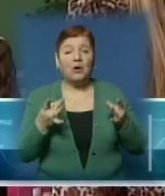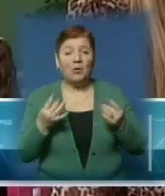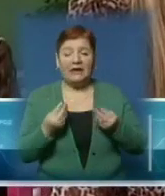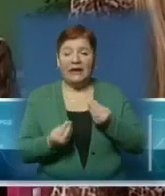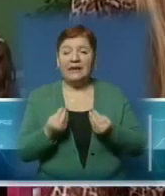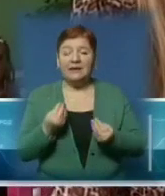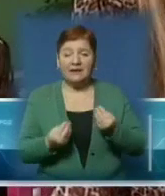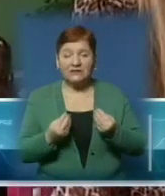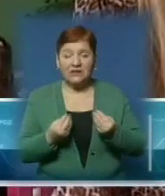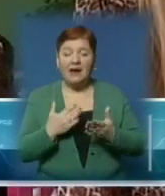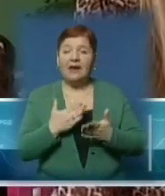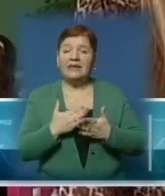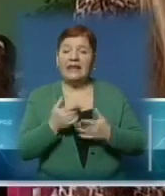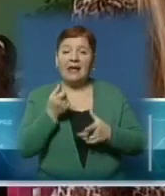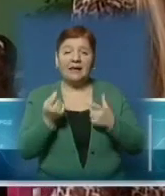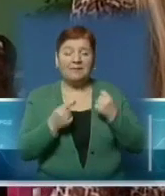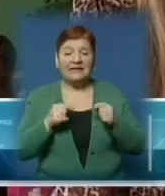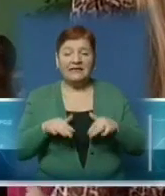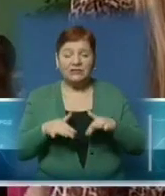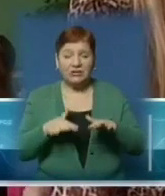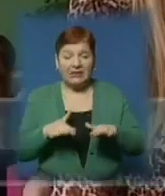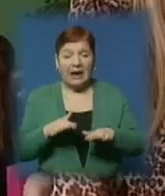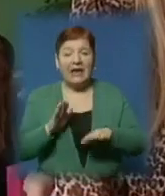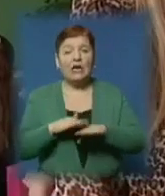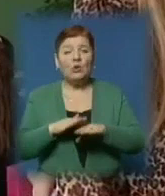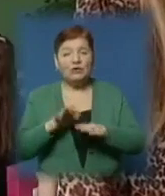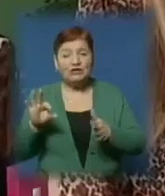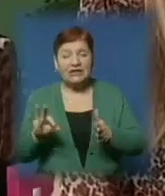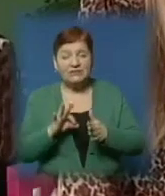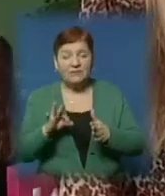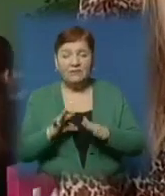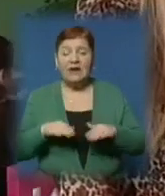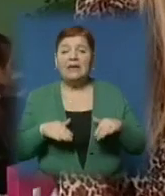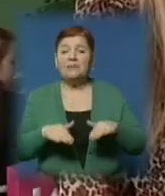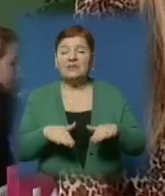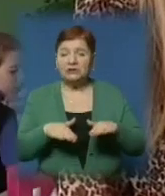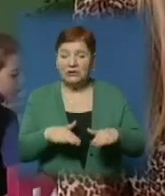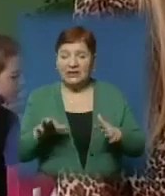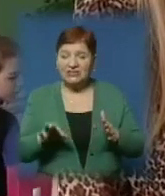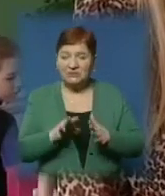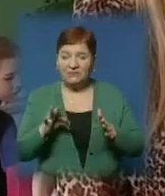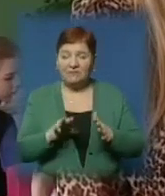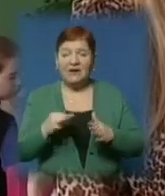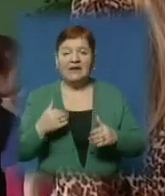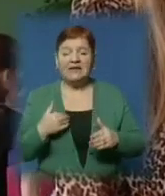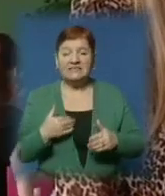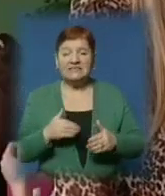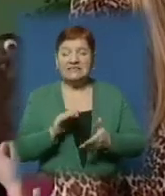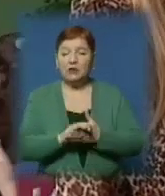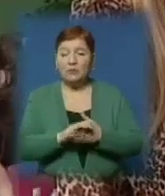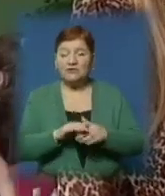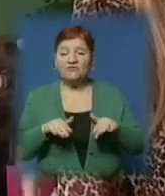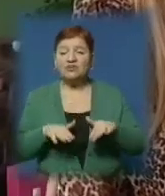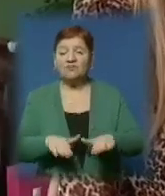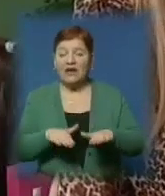елементи і шиття, і навики ручних швів, і навики машинних швів, тобто це знайомство із швейною машиною, з